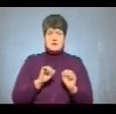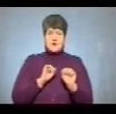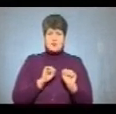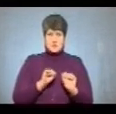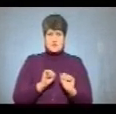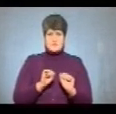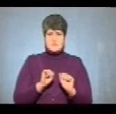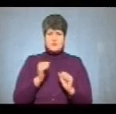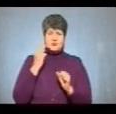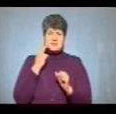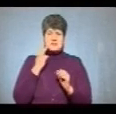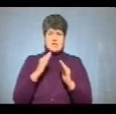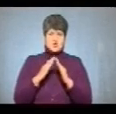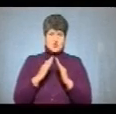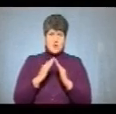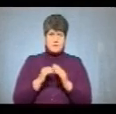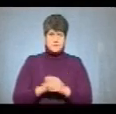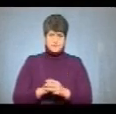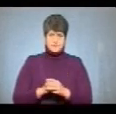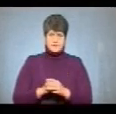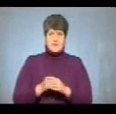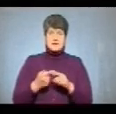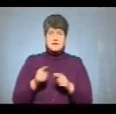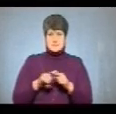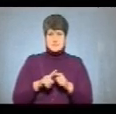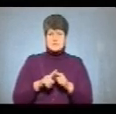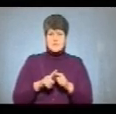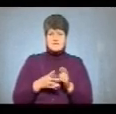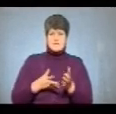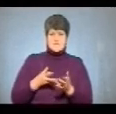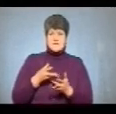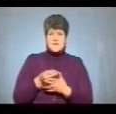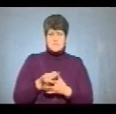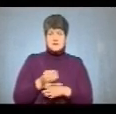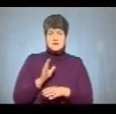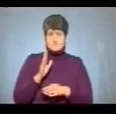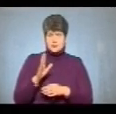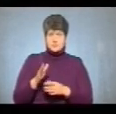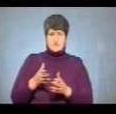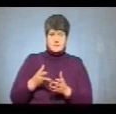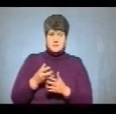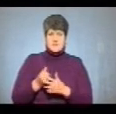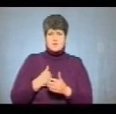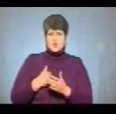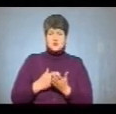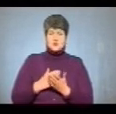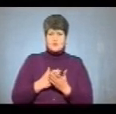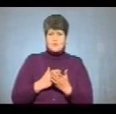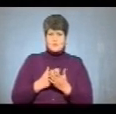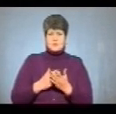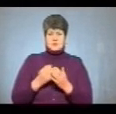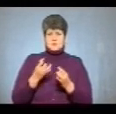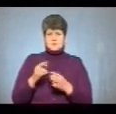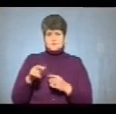постійне житло. Ця виплата також буде виплачуватись військовослужбовцям рядового складу